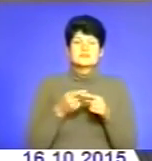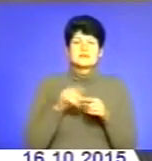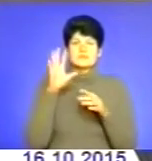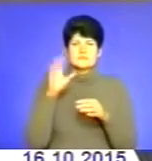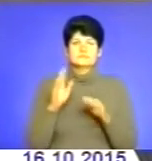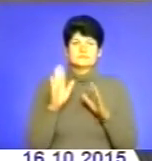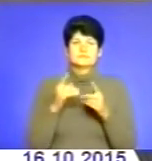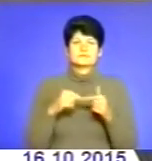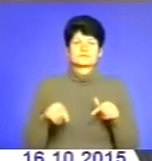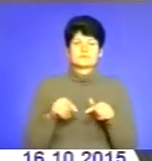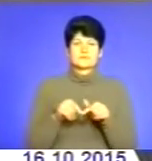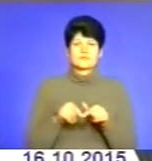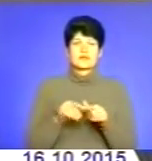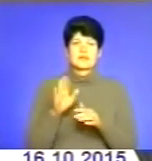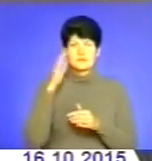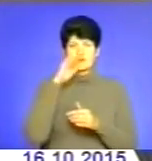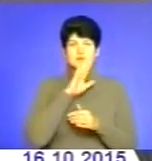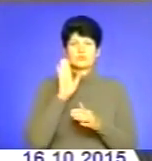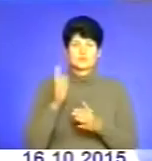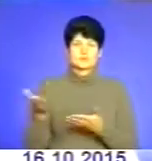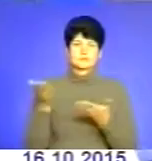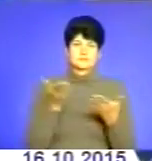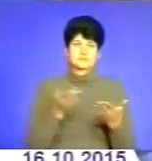організовано і, відповідно, батьків буде запрошуватися.